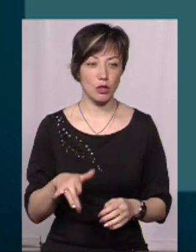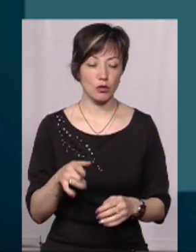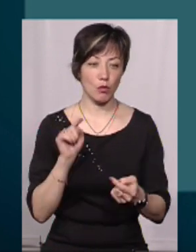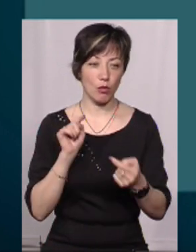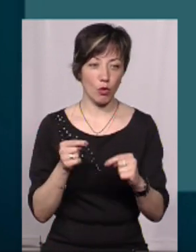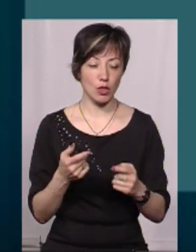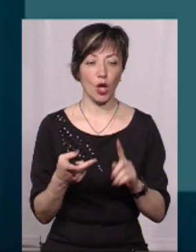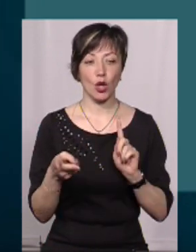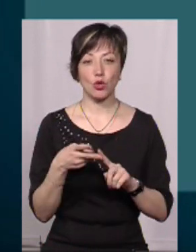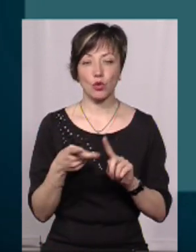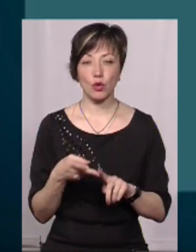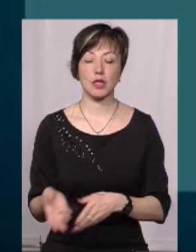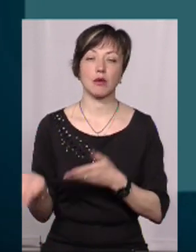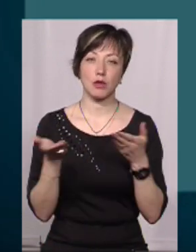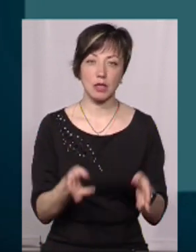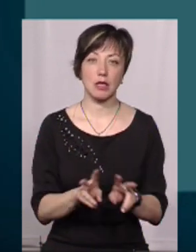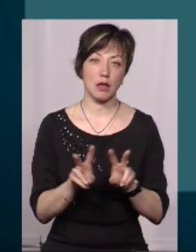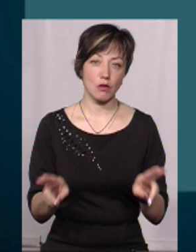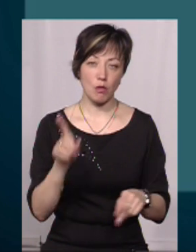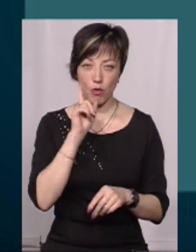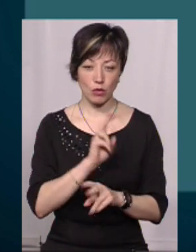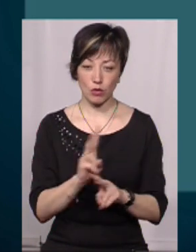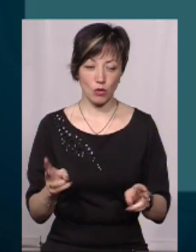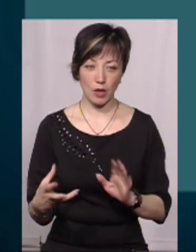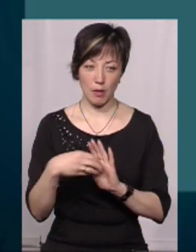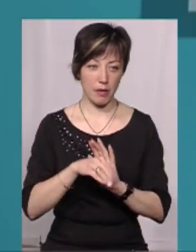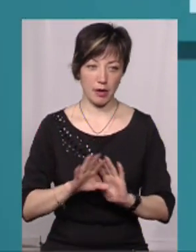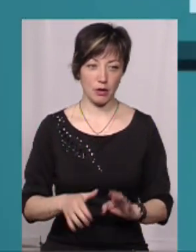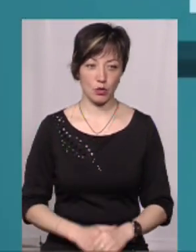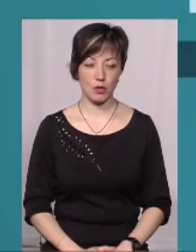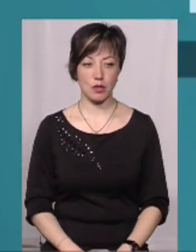проти. Друге запросив. Також поки що ніхто не приєднується.